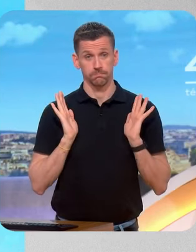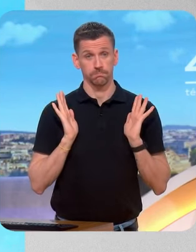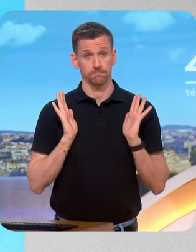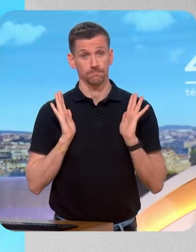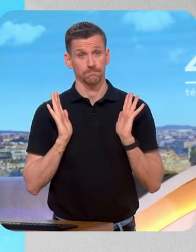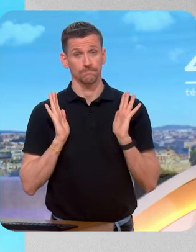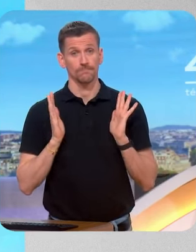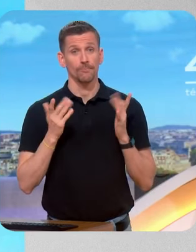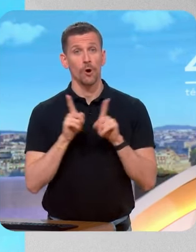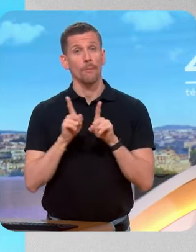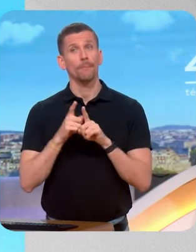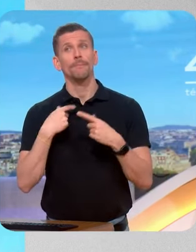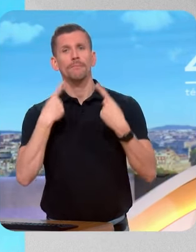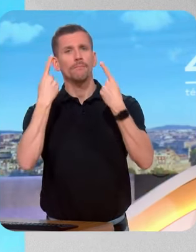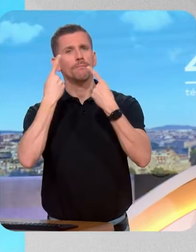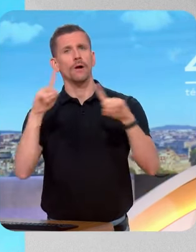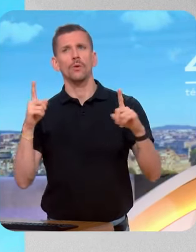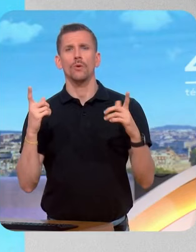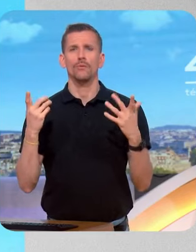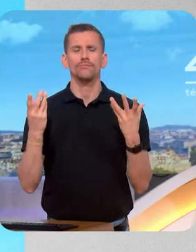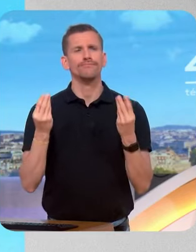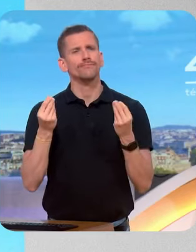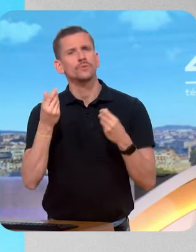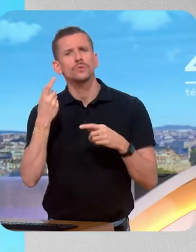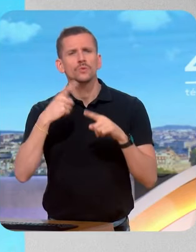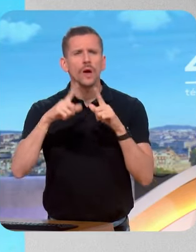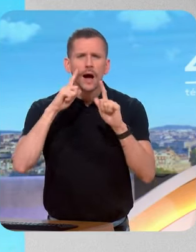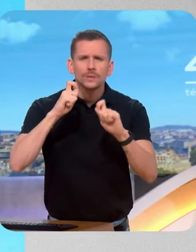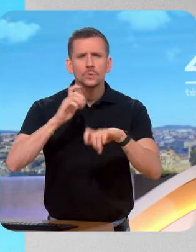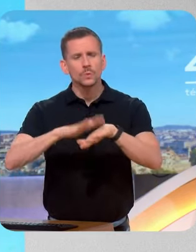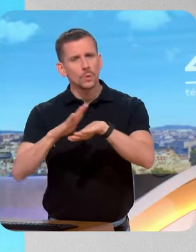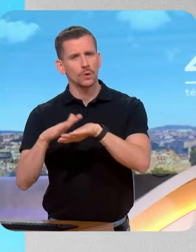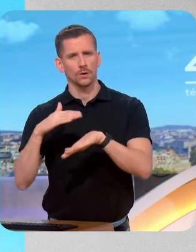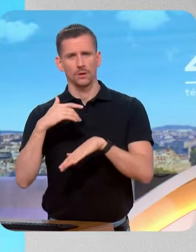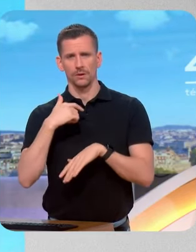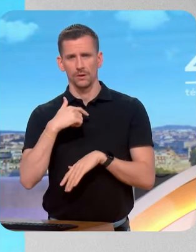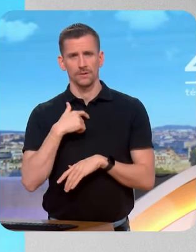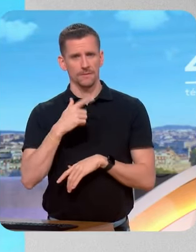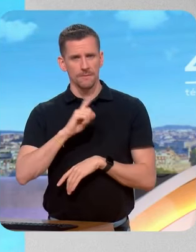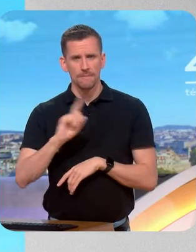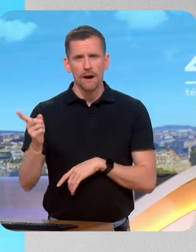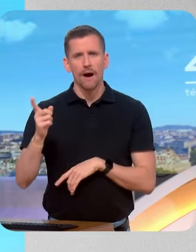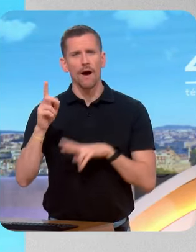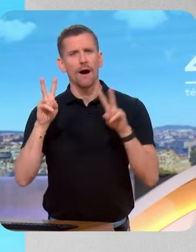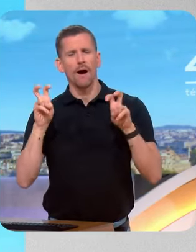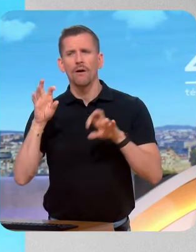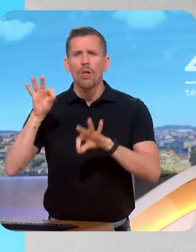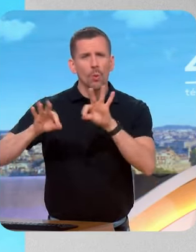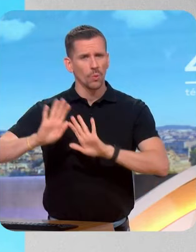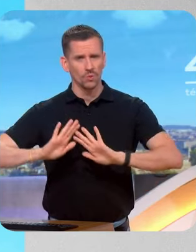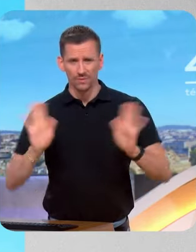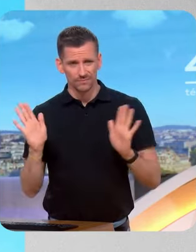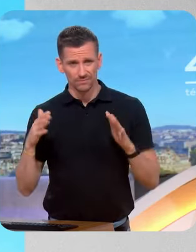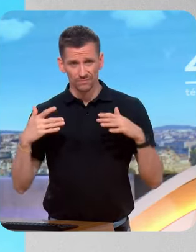en désaccord ou quand on est des points de vigilance dans une majorité, c'est forcément dans un calcul. Il n avait pas là esprit de marchandage. De toute façon, on avait quatre ministres, on a toujours quatre